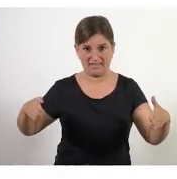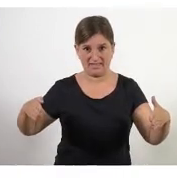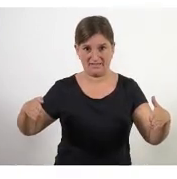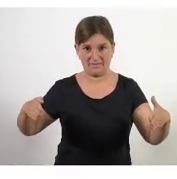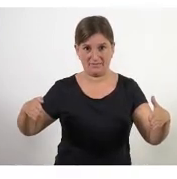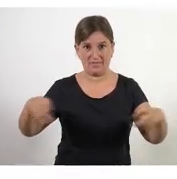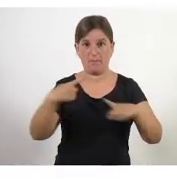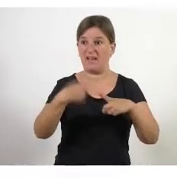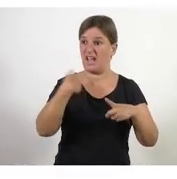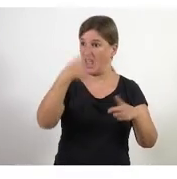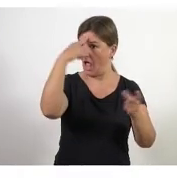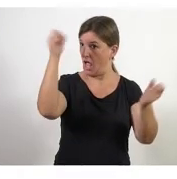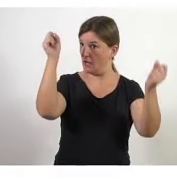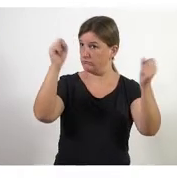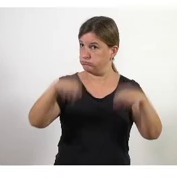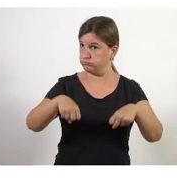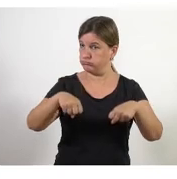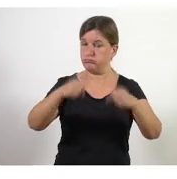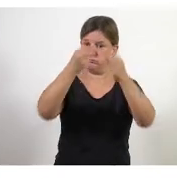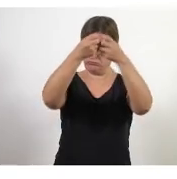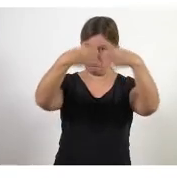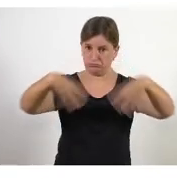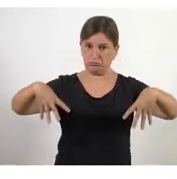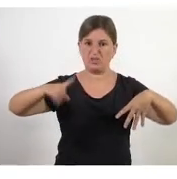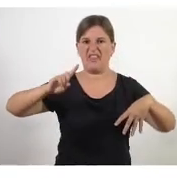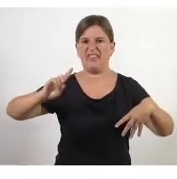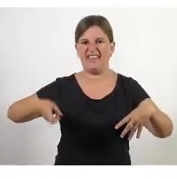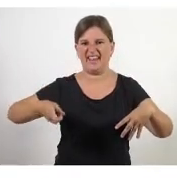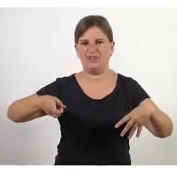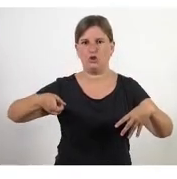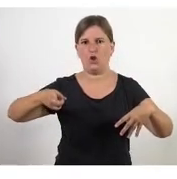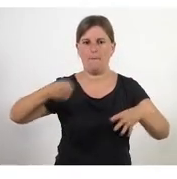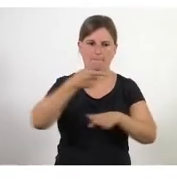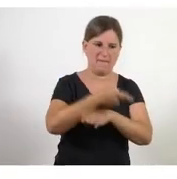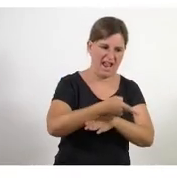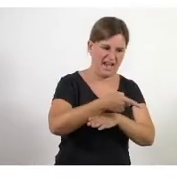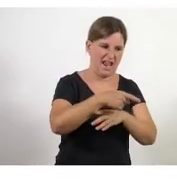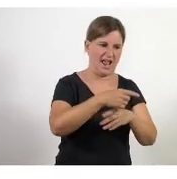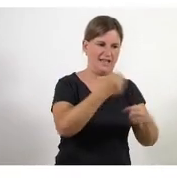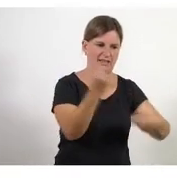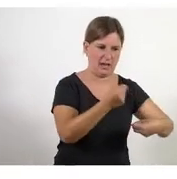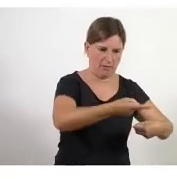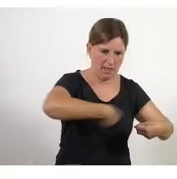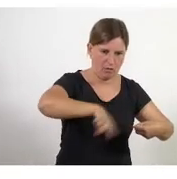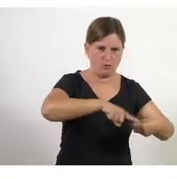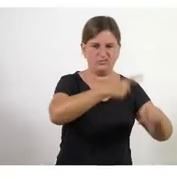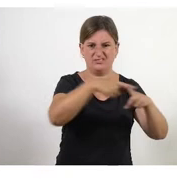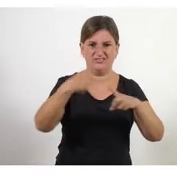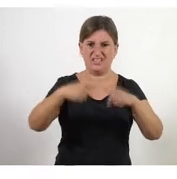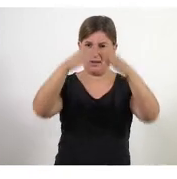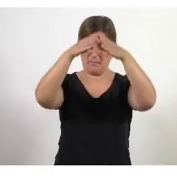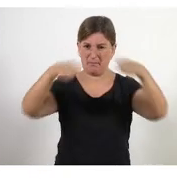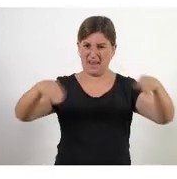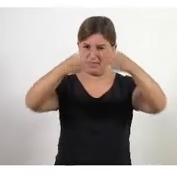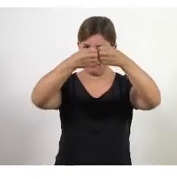una vegada s decidit ja els directors dels directors directores cap a baix etcètera tot